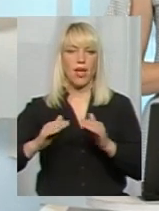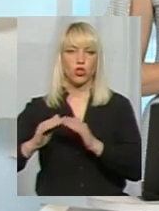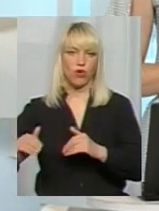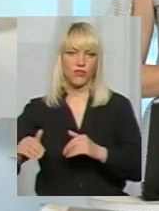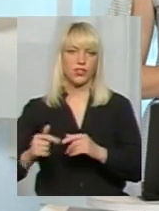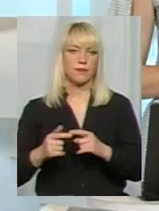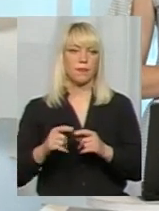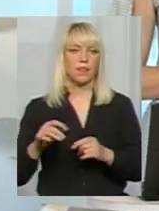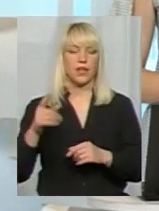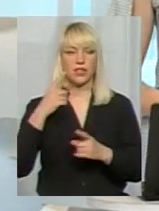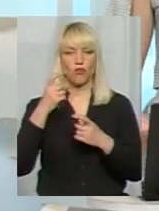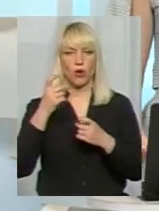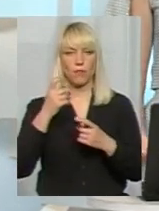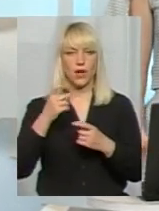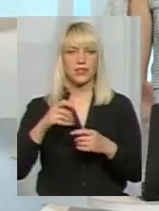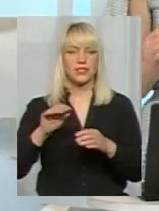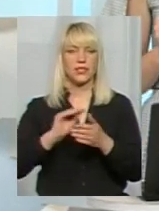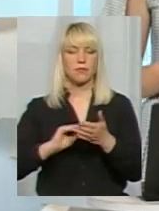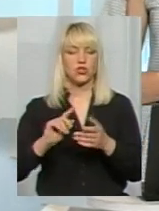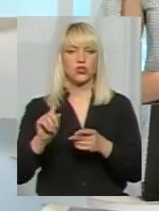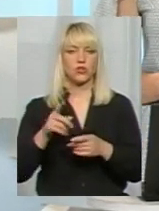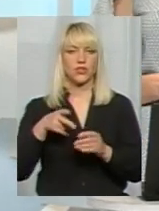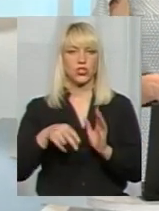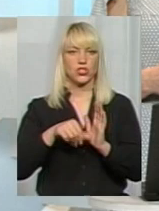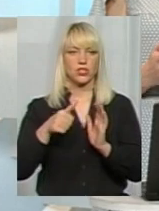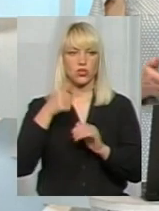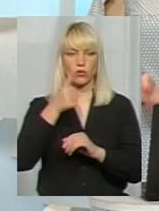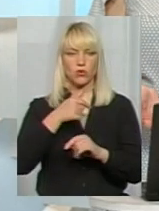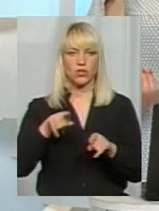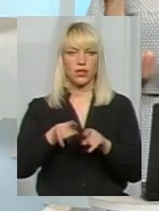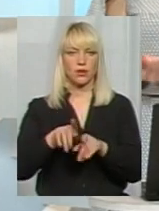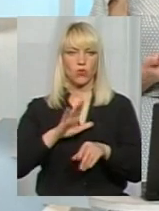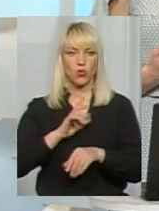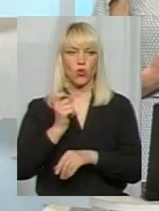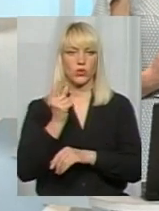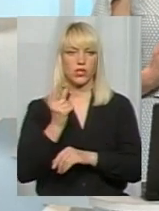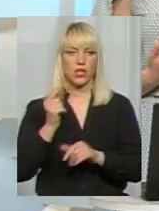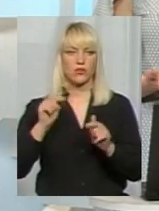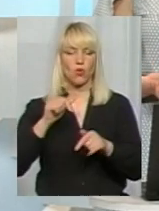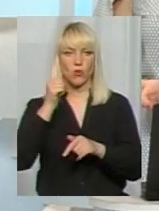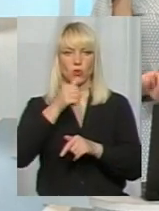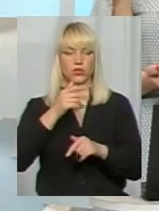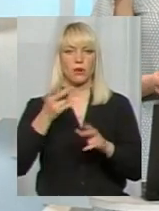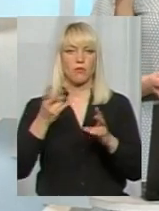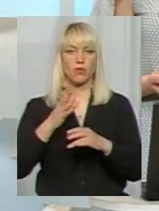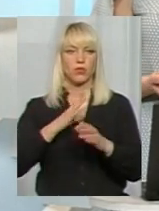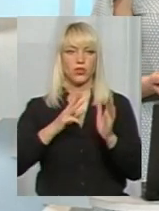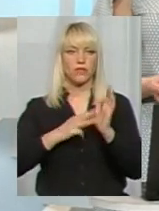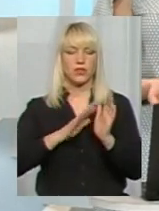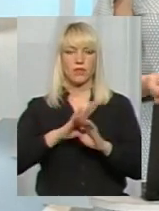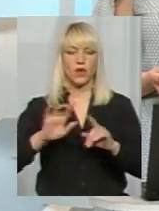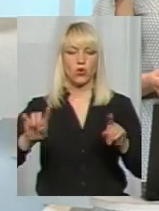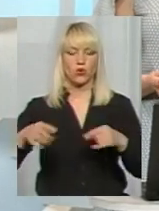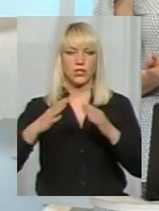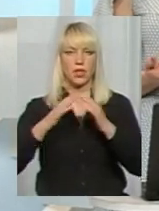наданій обласним департаментом освіти і науки, зазначено, що у 2016-му таких було 11, а в цьому році має бути 8. Не організовують